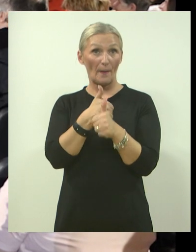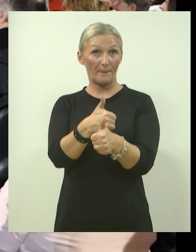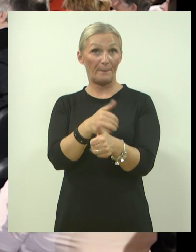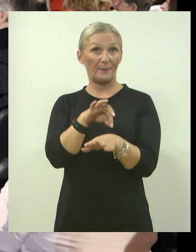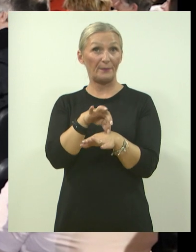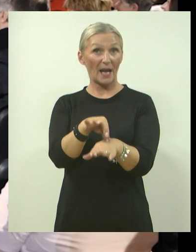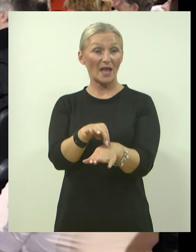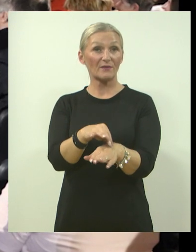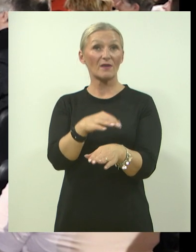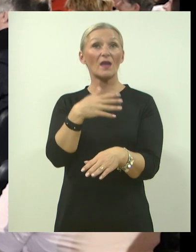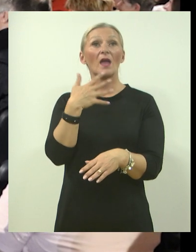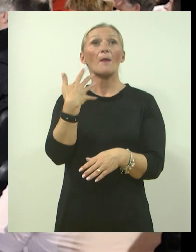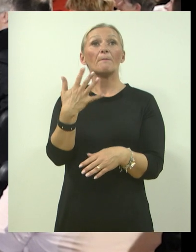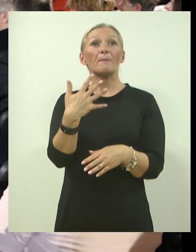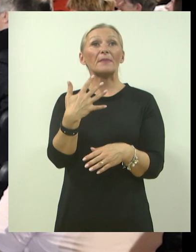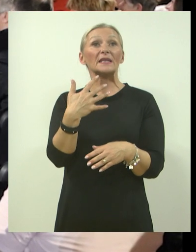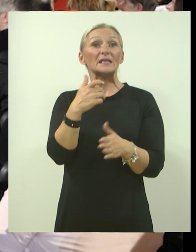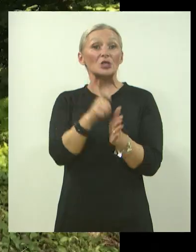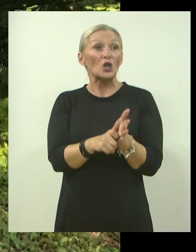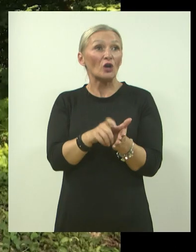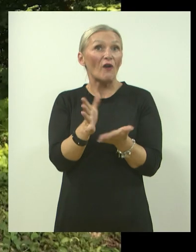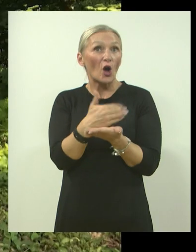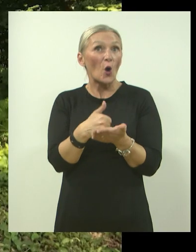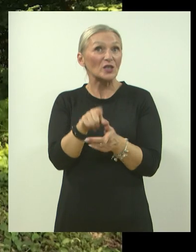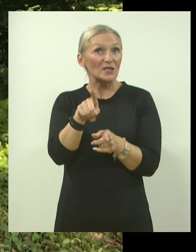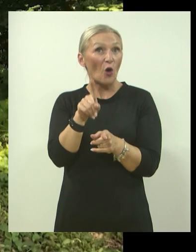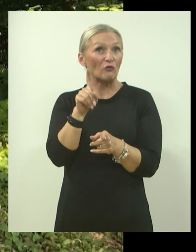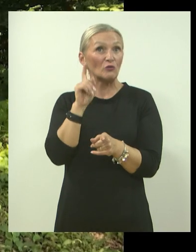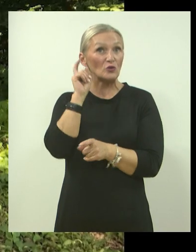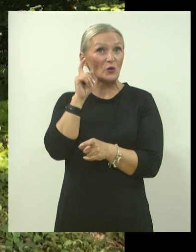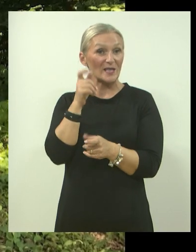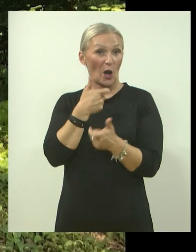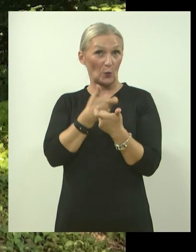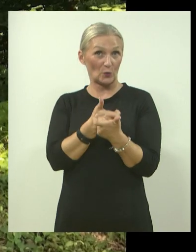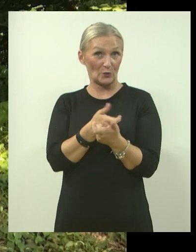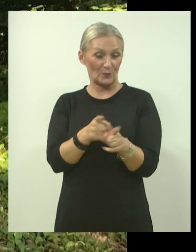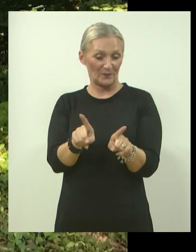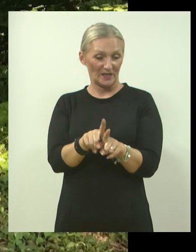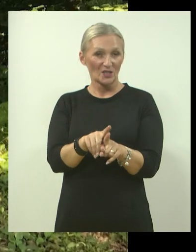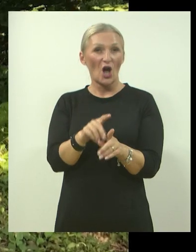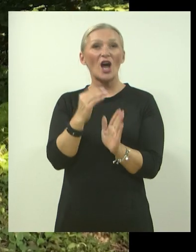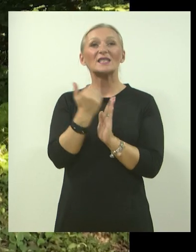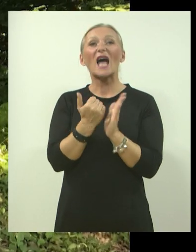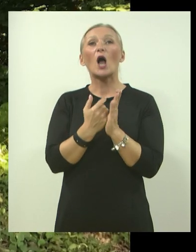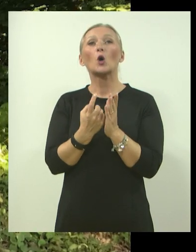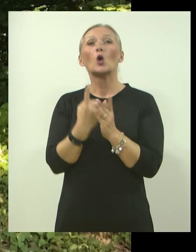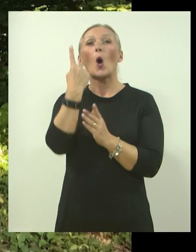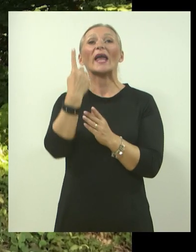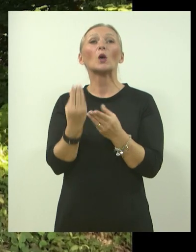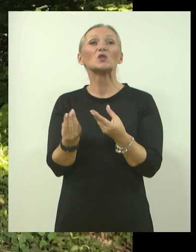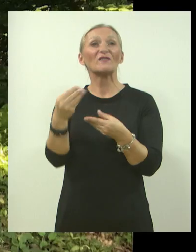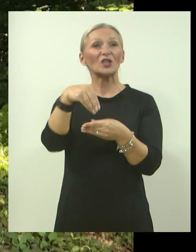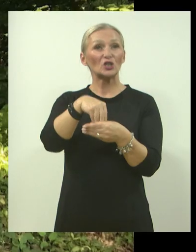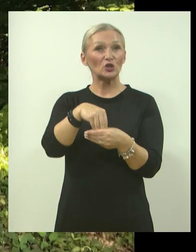naših članova kontinujerano koristi tu socijalnu uslugu. Isto tako, zakon o inkluzivnom dodatku, zakon o